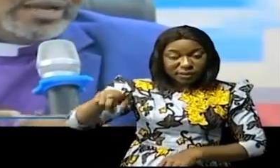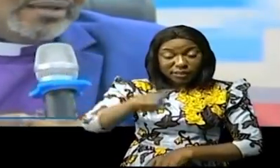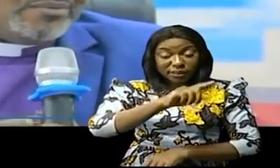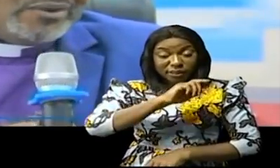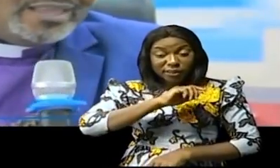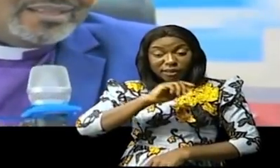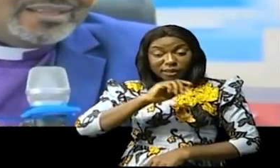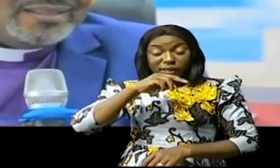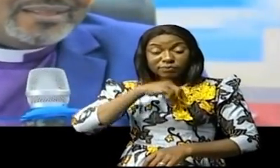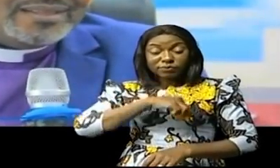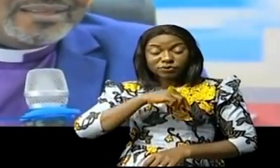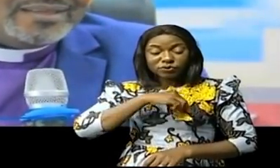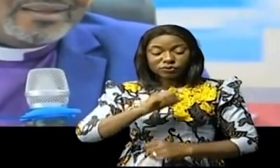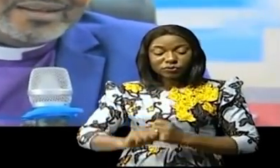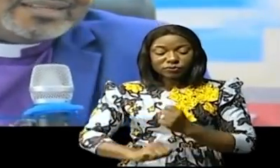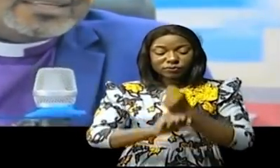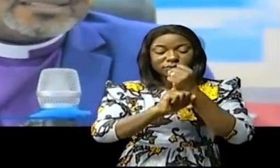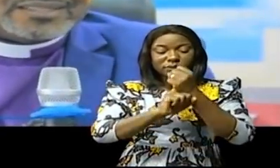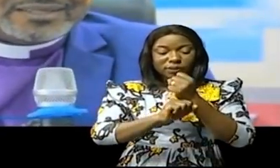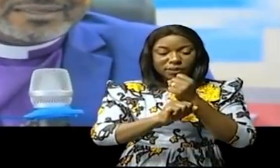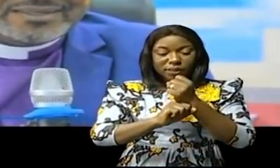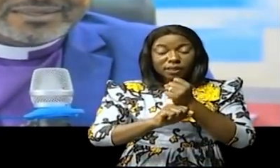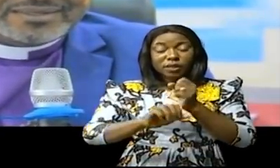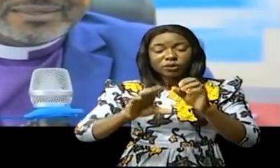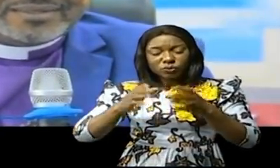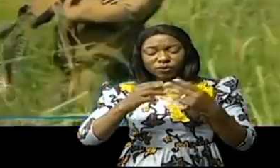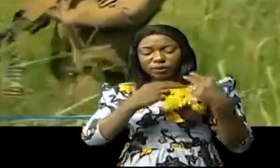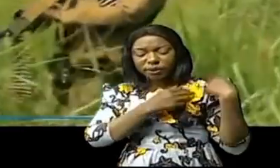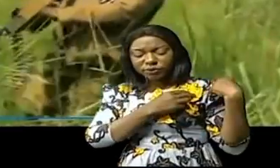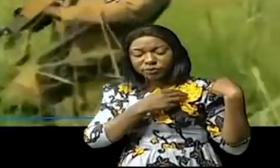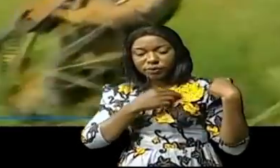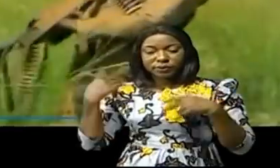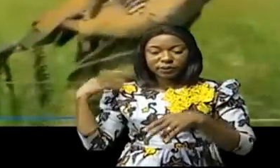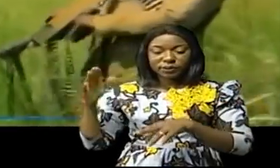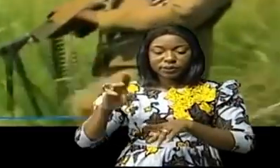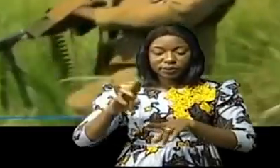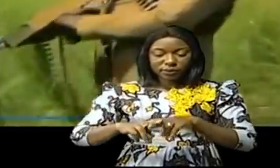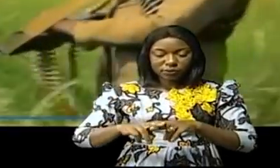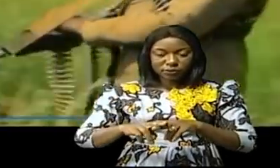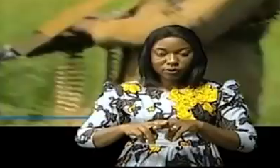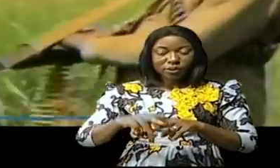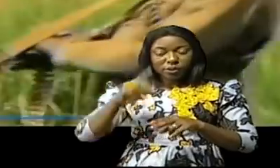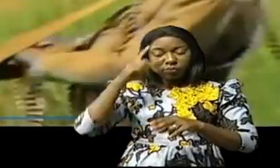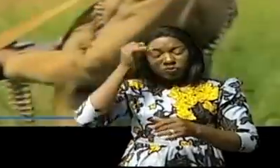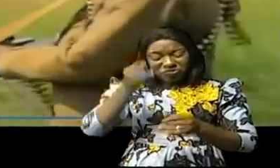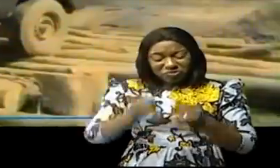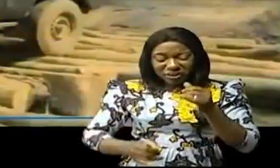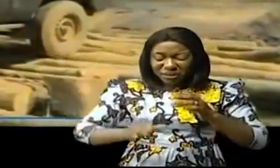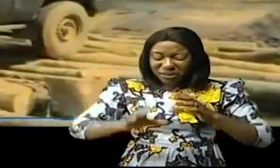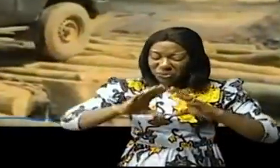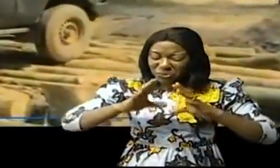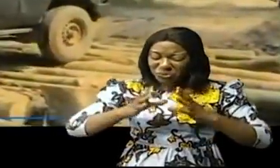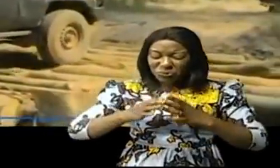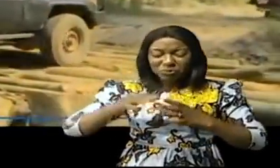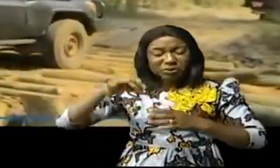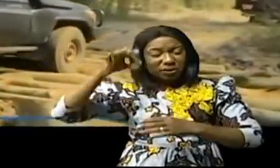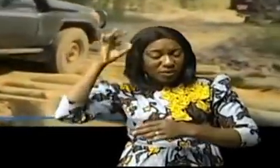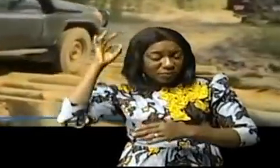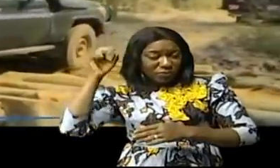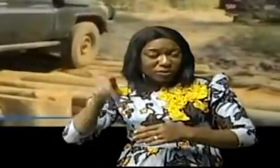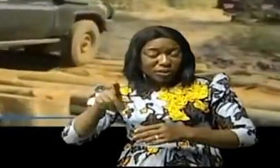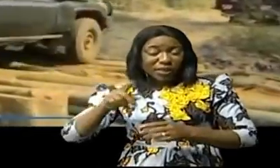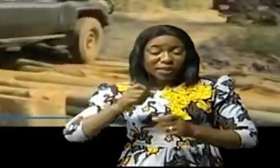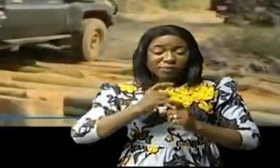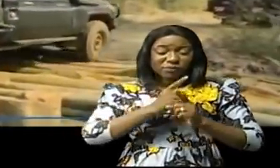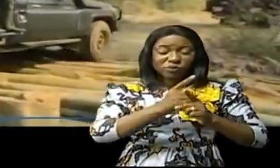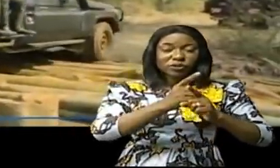soutenir les animateurs de l'État du siège, instaurés en Itourie et en Orkivu pour éradiquer les groupes armés et de ces faits protéger la